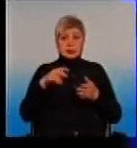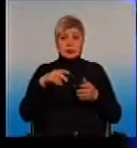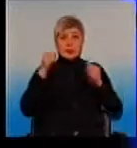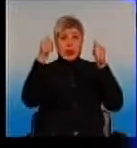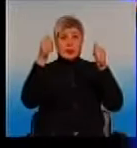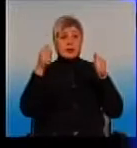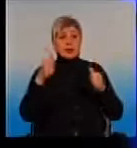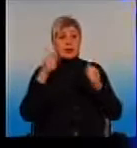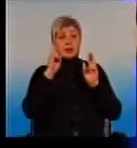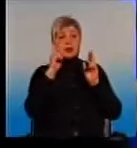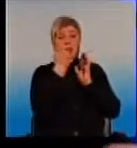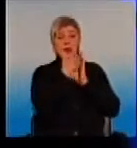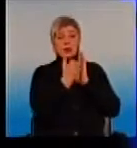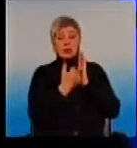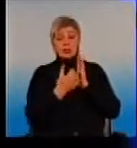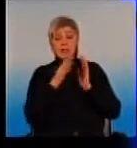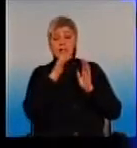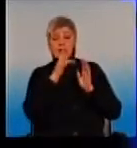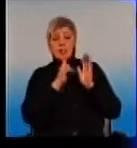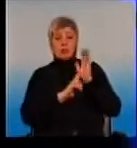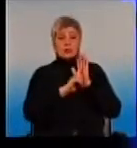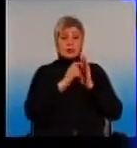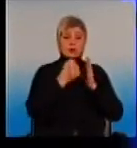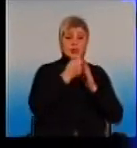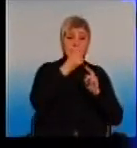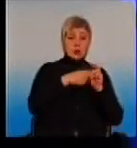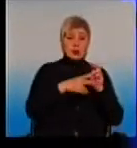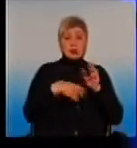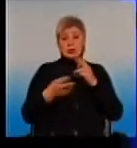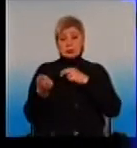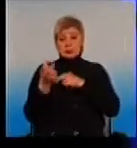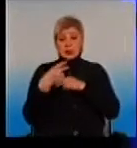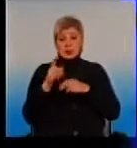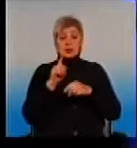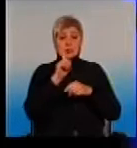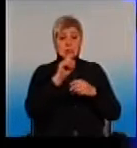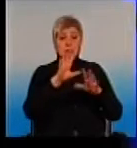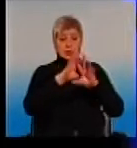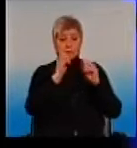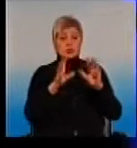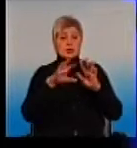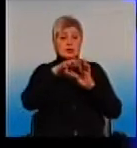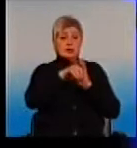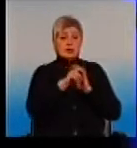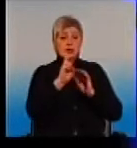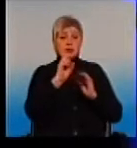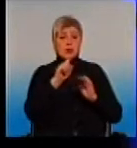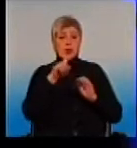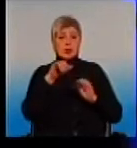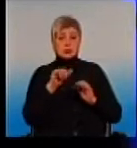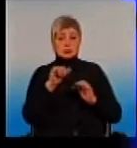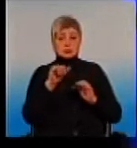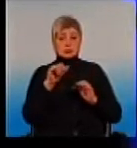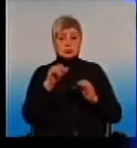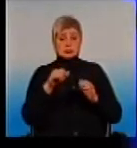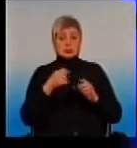объявление о том, какой график, со скольки до скольки можно это сделать, и прийти, и все это внесет именно человек,